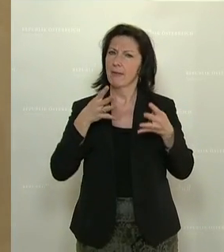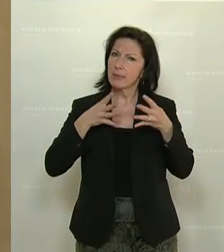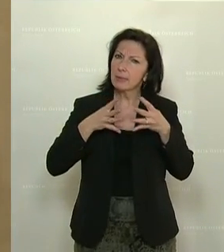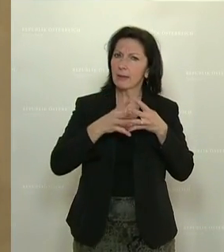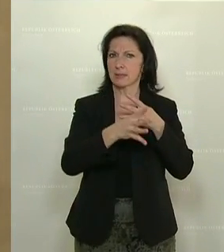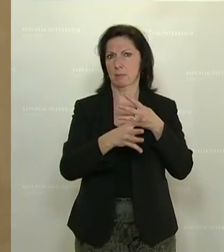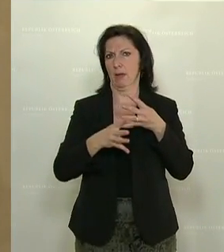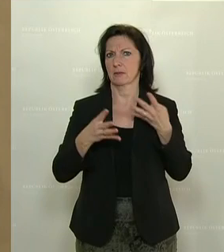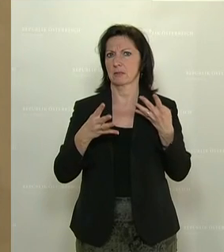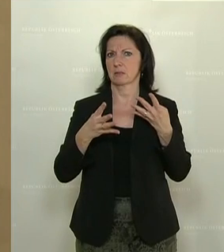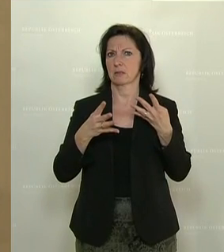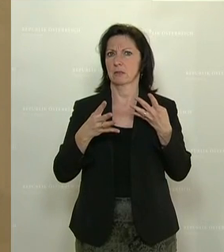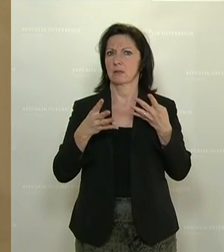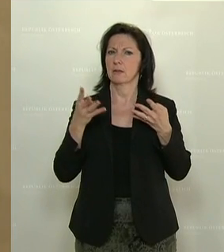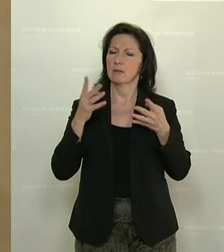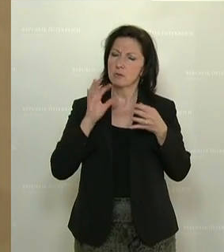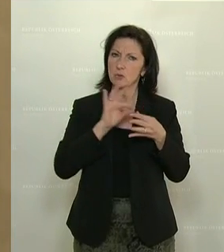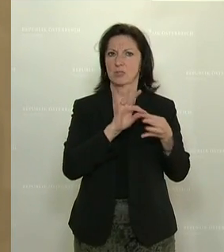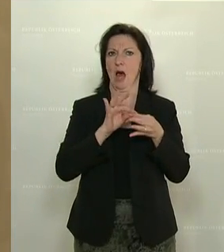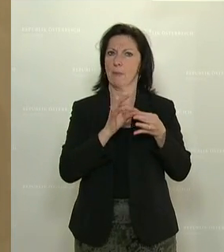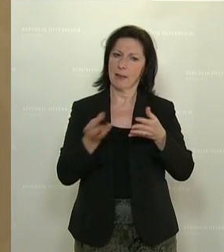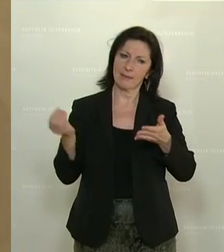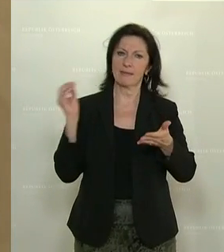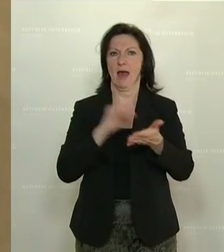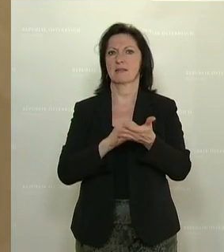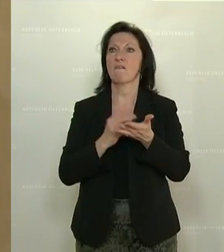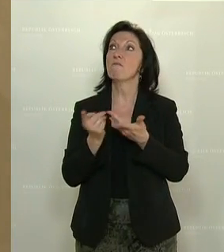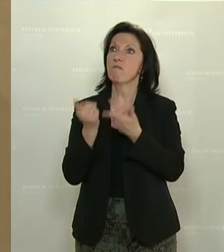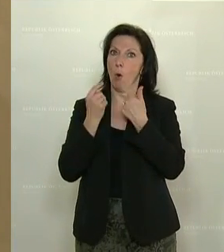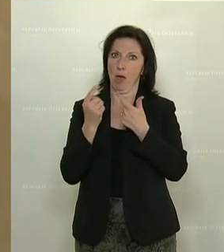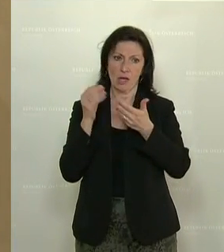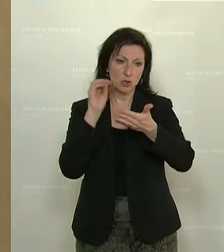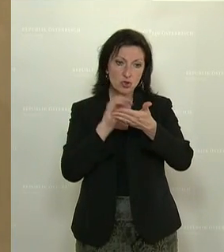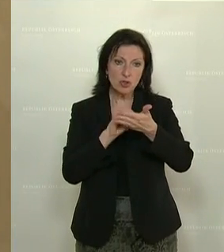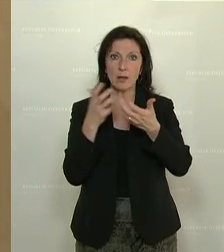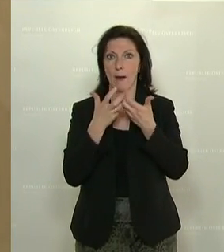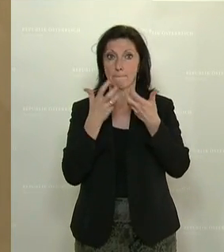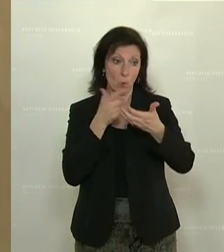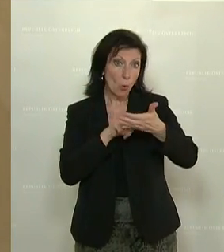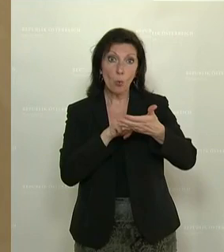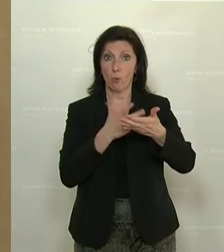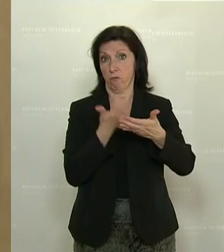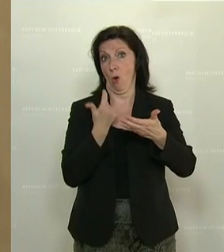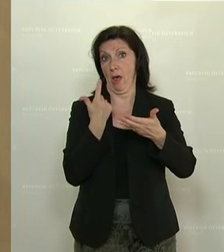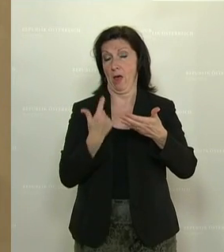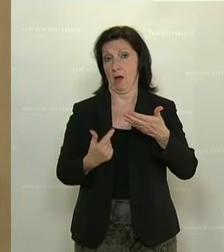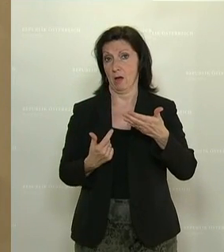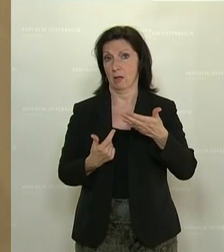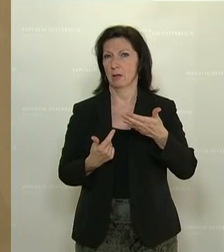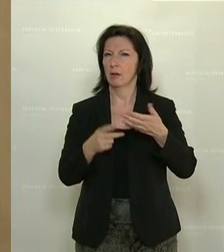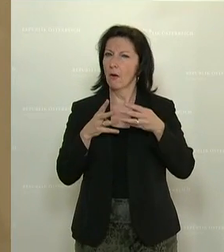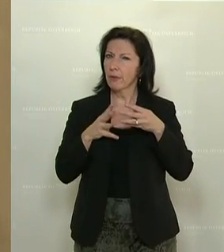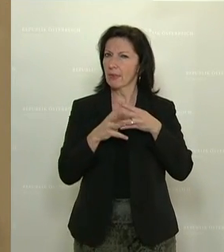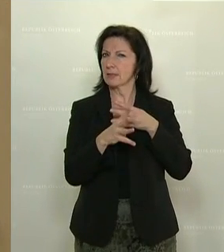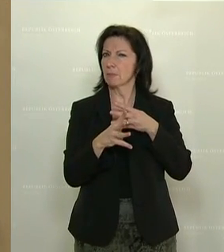Transparenz bei der Herkunftskennzeichnung. Da steht drauf, woher diese Produkte kommen. Und diese